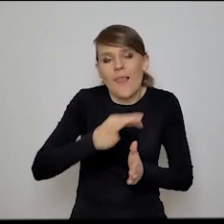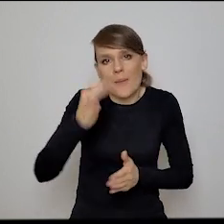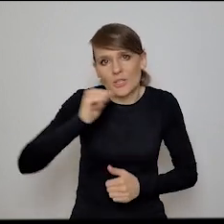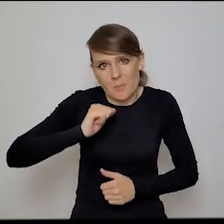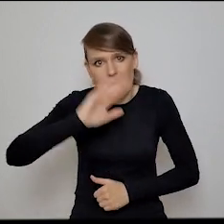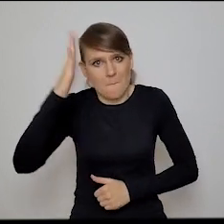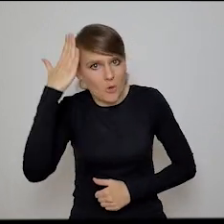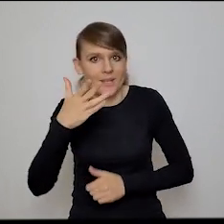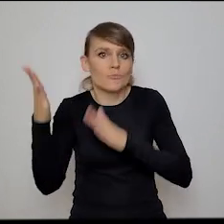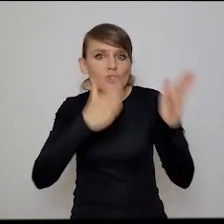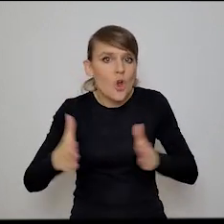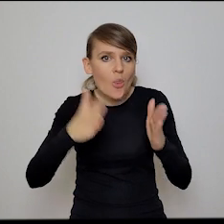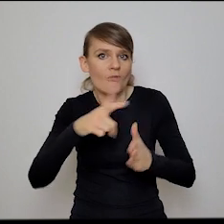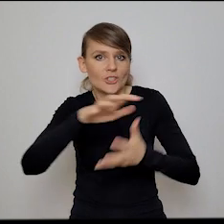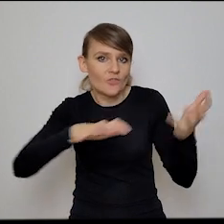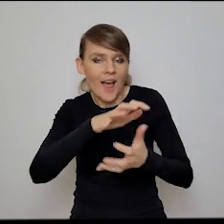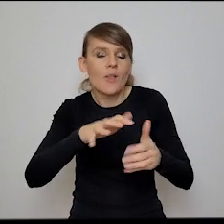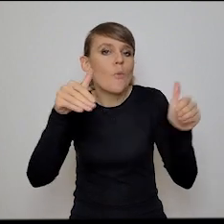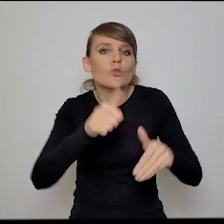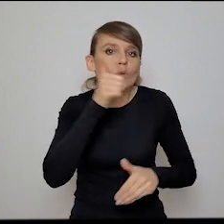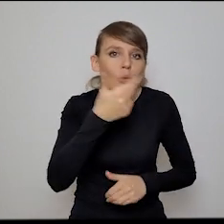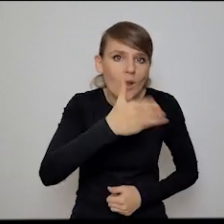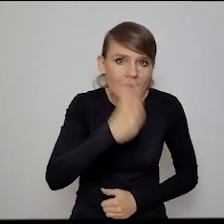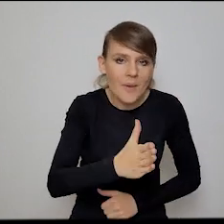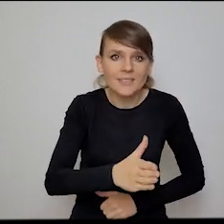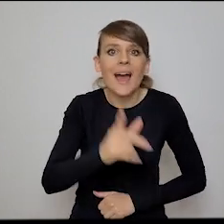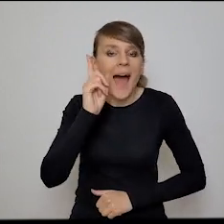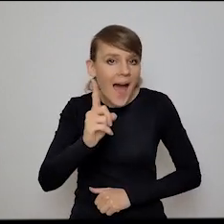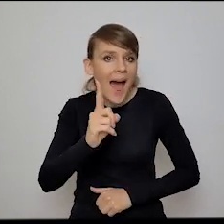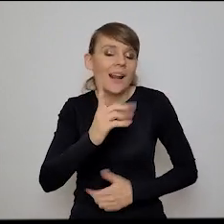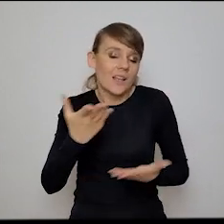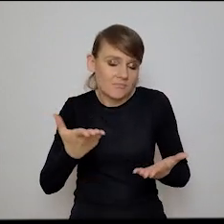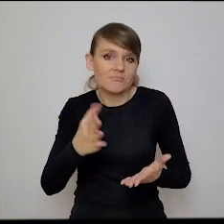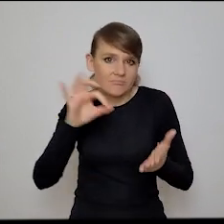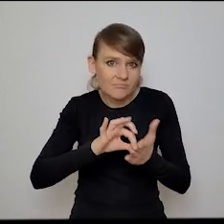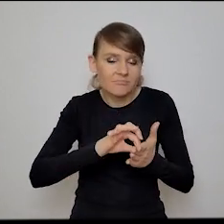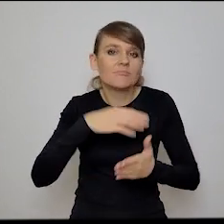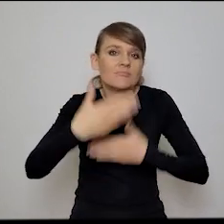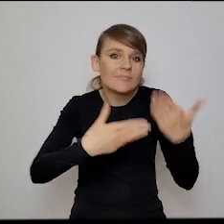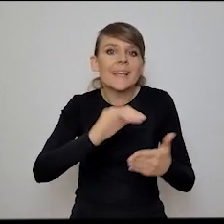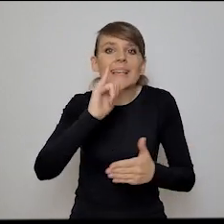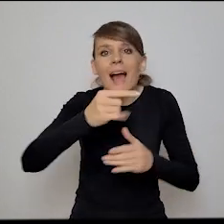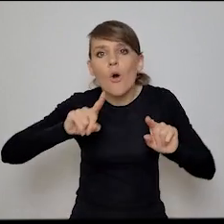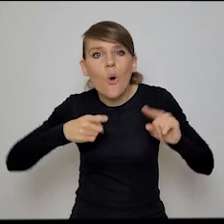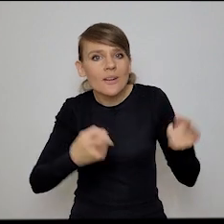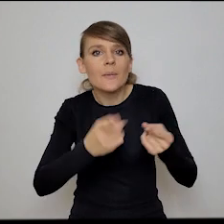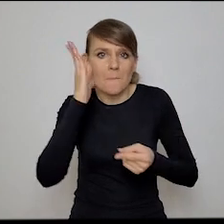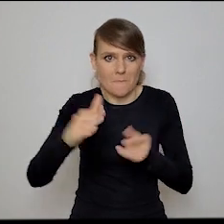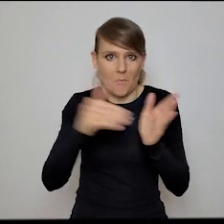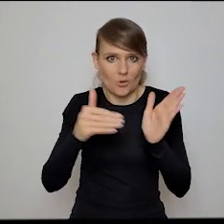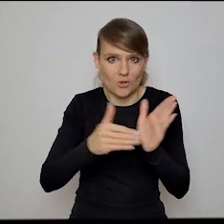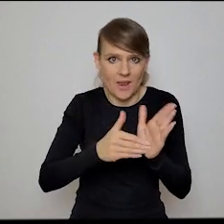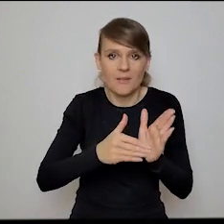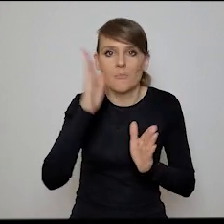przygotujesz na świat, który być może nie nastąpi jutro, ale prędzej czy później jakaś organizacja będzie tego